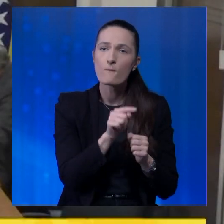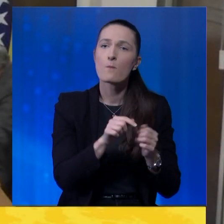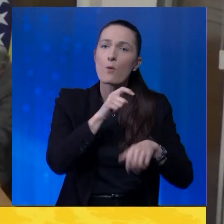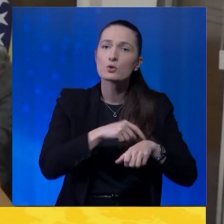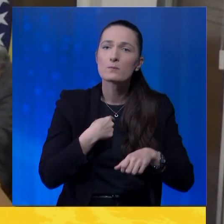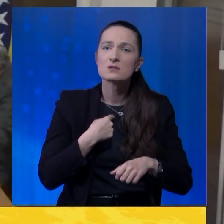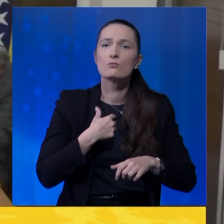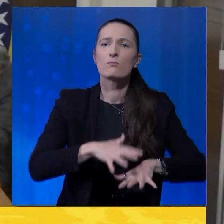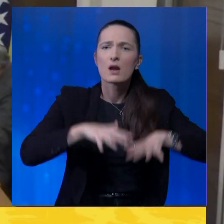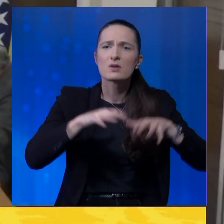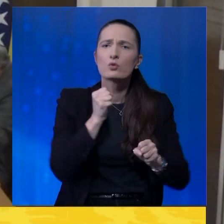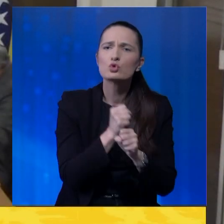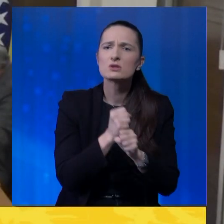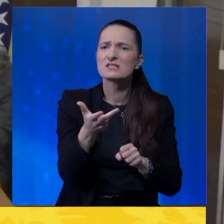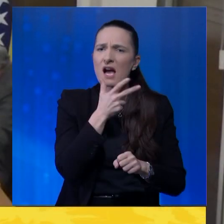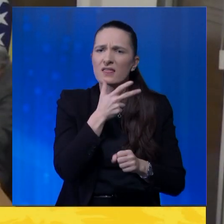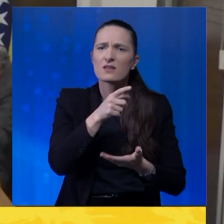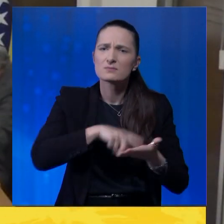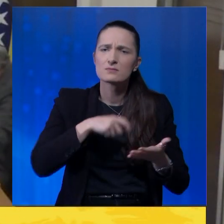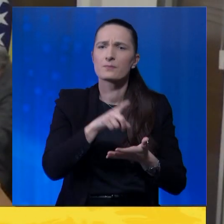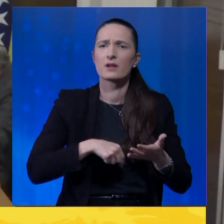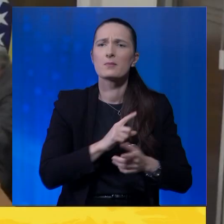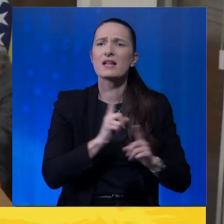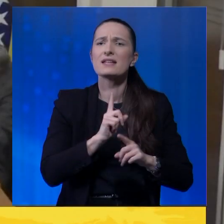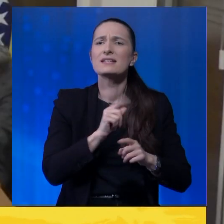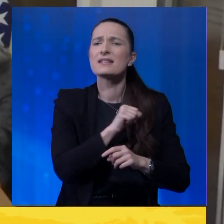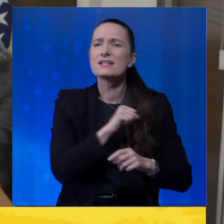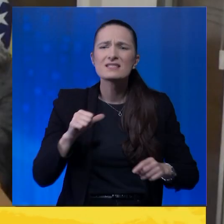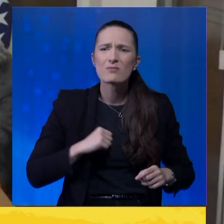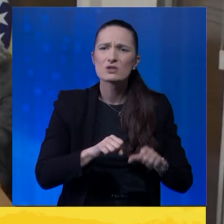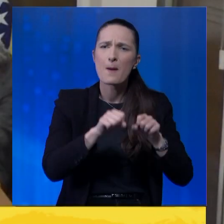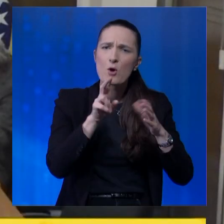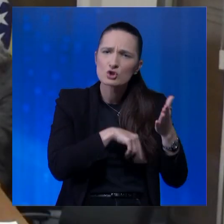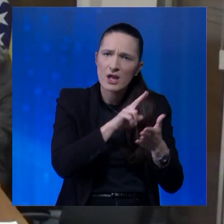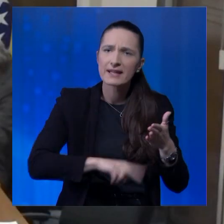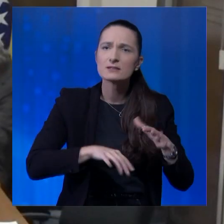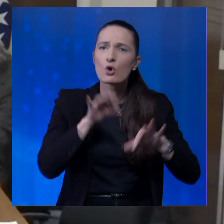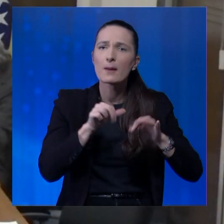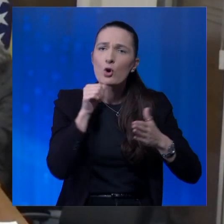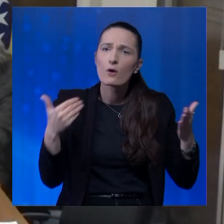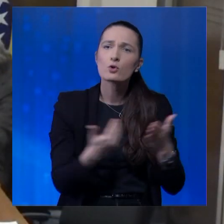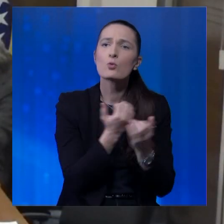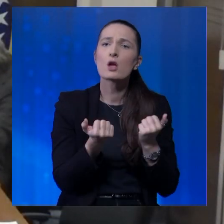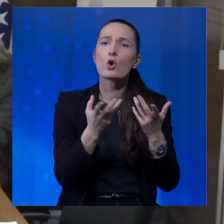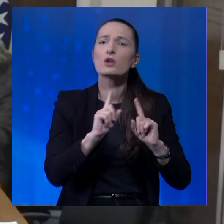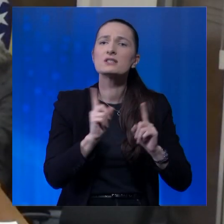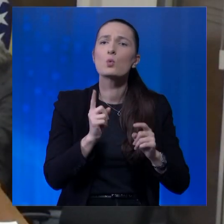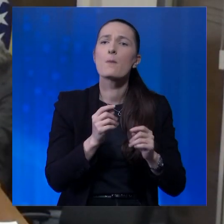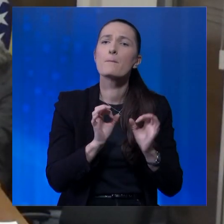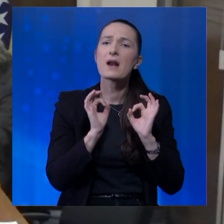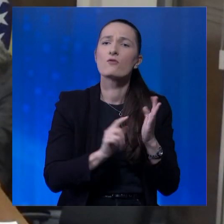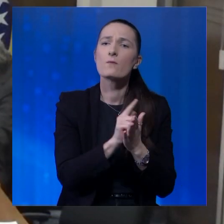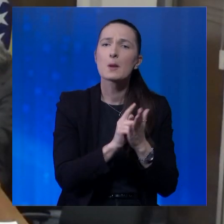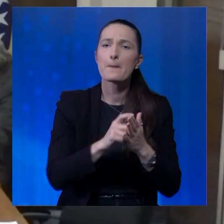mi smo također prepravljeni učestalim zahtjevima ne samo za poništenje izbora i ponovno brojanje, koji nisu